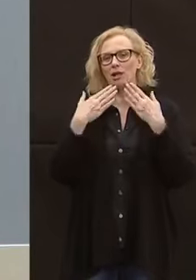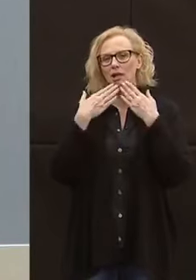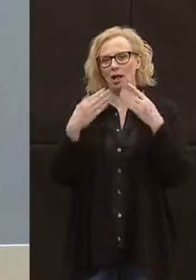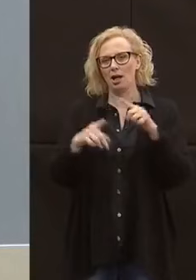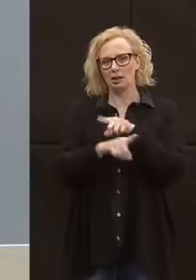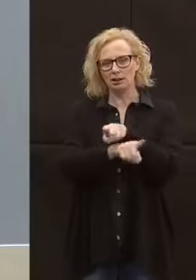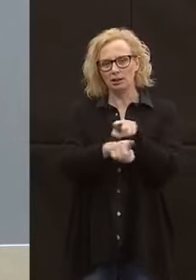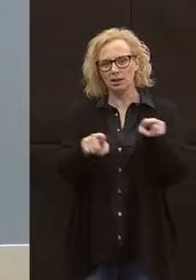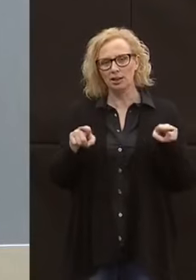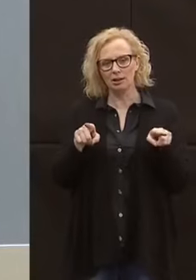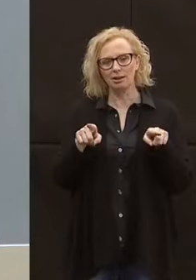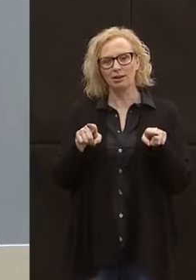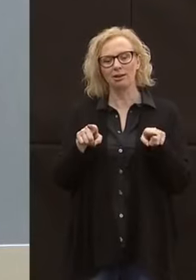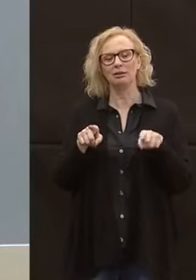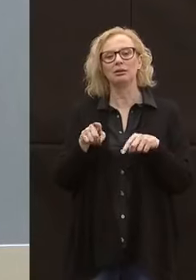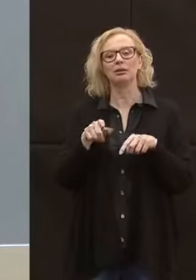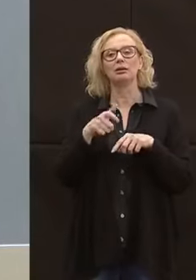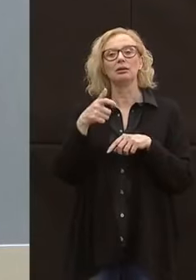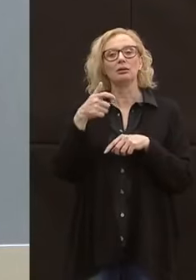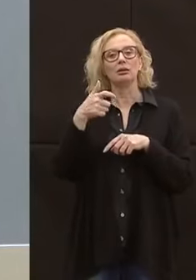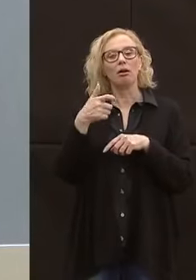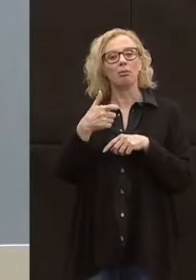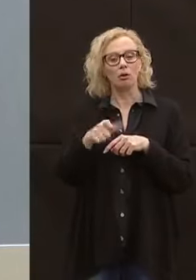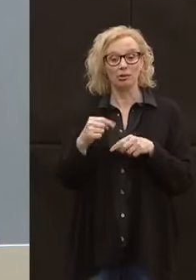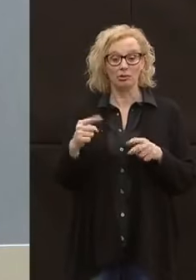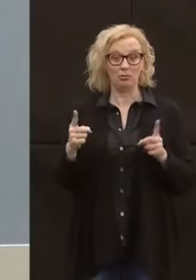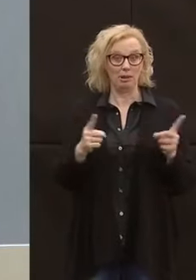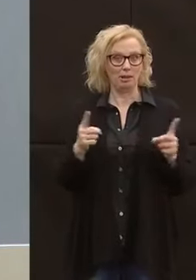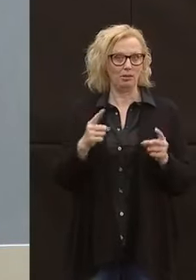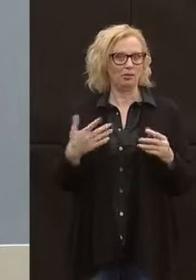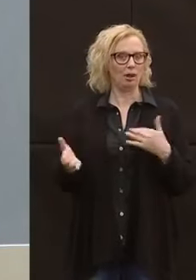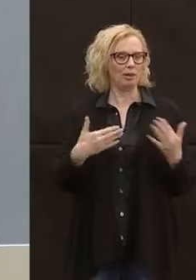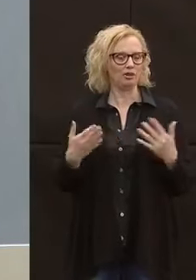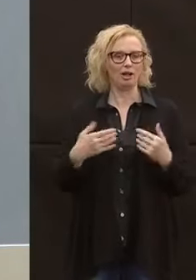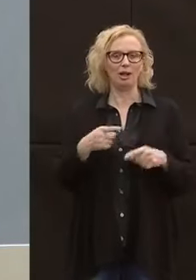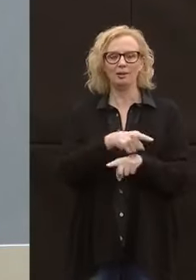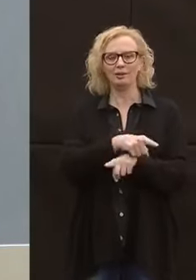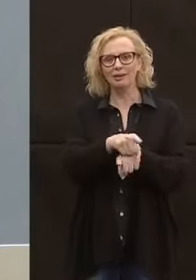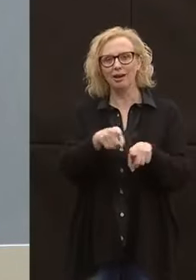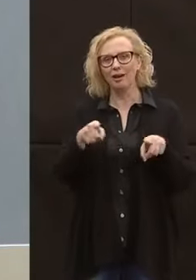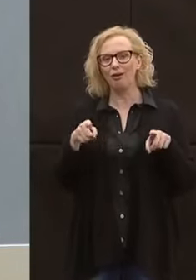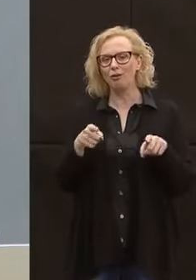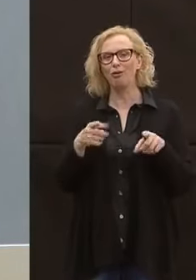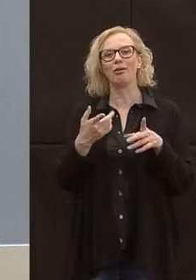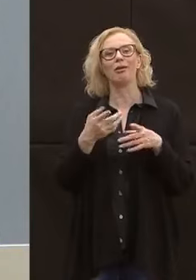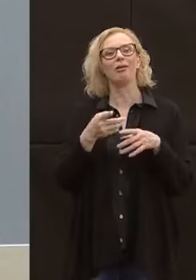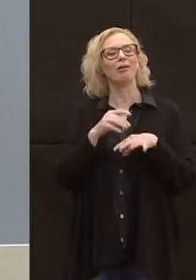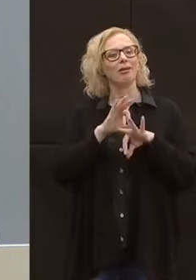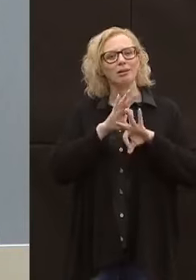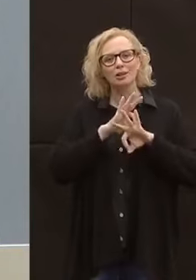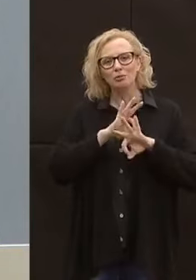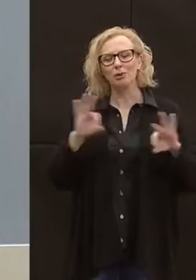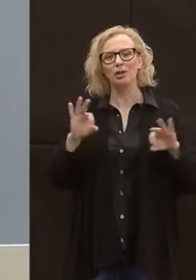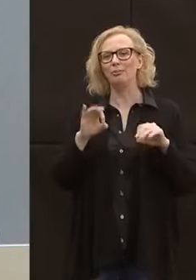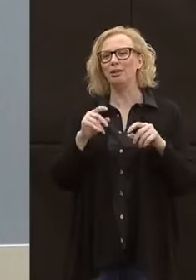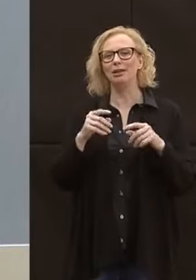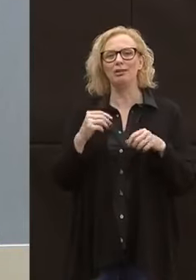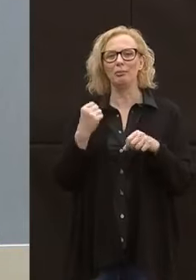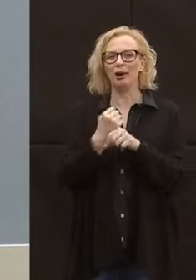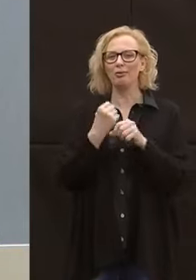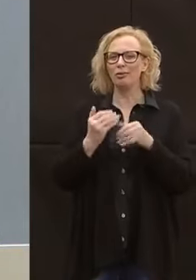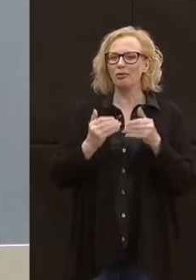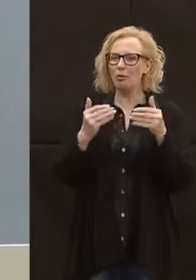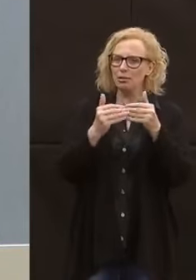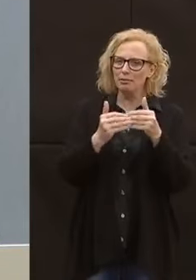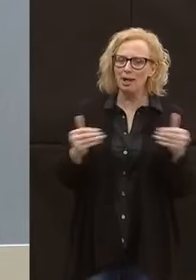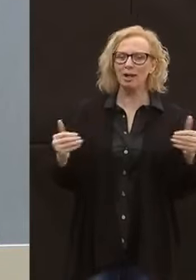soprattutto per questo periodo di emergenza durante il quale appunto tutti gli ospedali si sono messi in prima linea e hanno